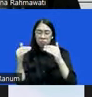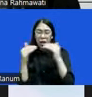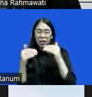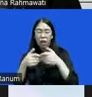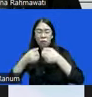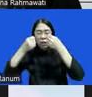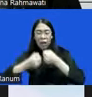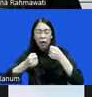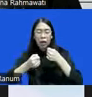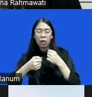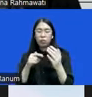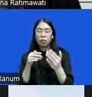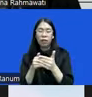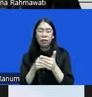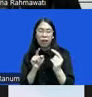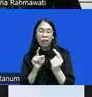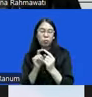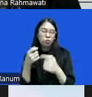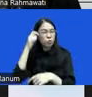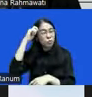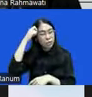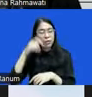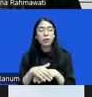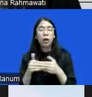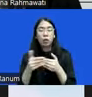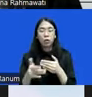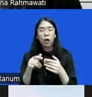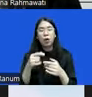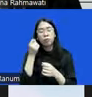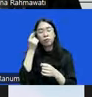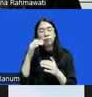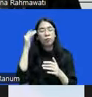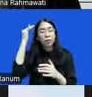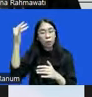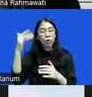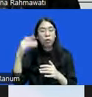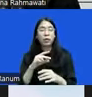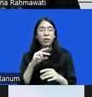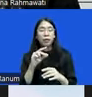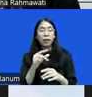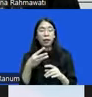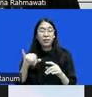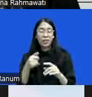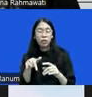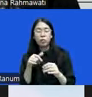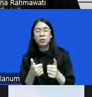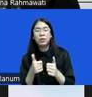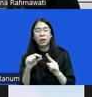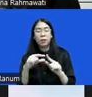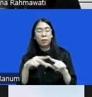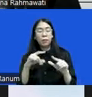nah lalu lantas kemudian juga diperkenalkan teori bahwa oh restoratif jatis itu bisa bersifat parsial tidak semua